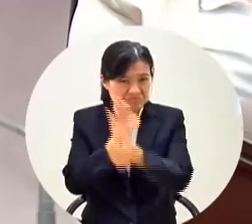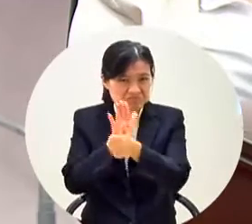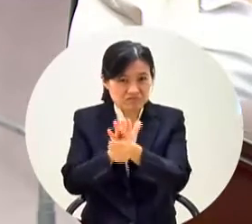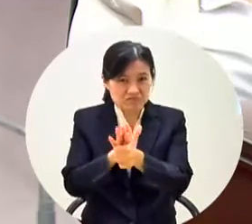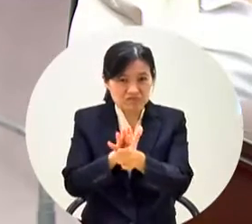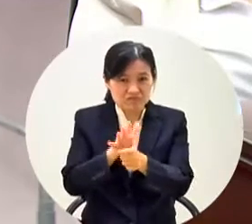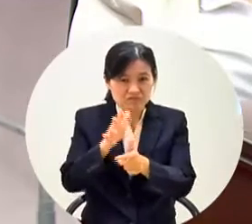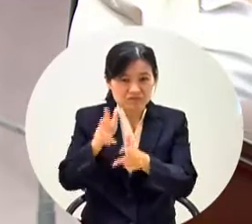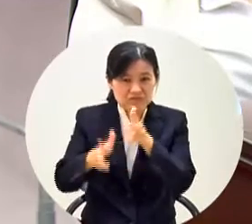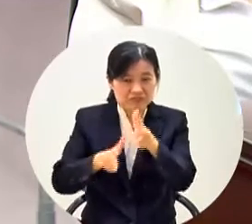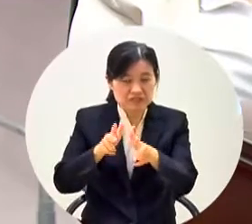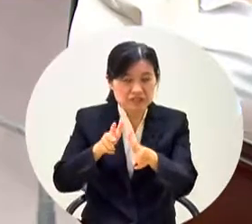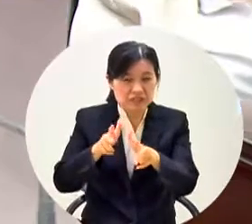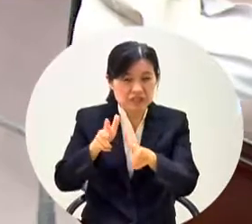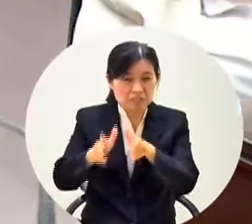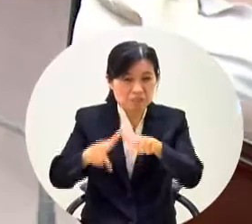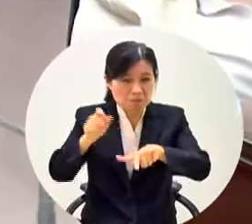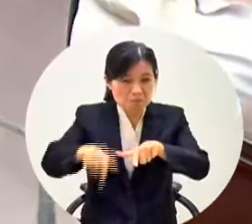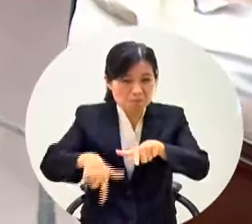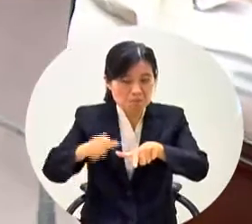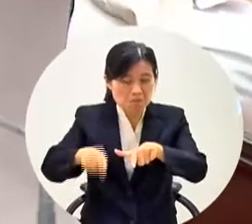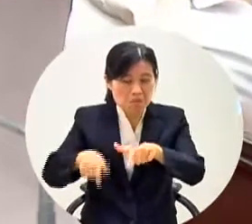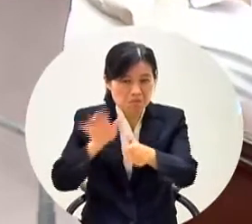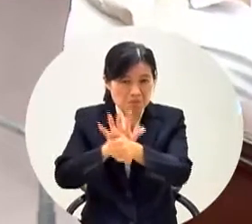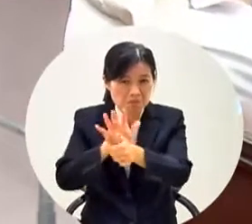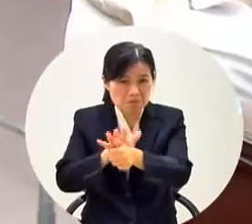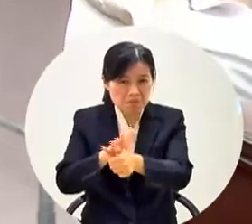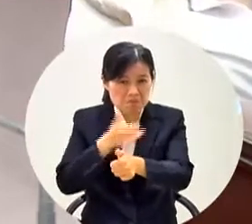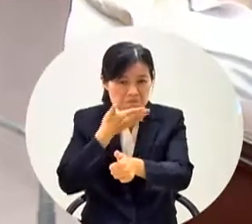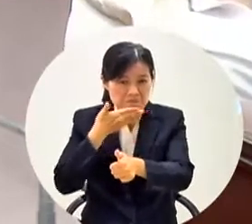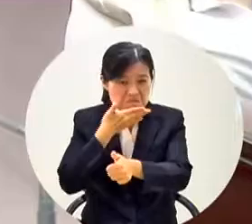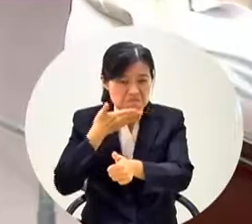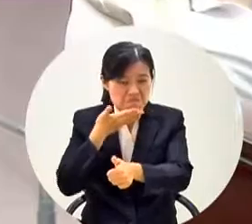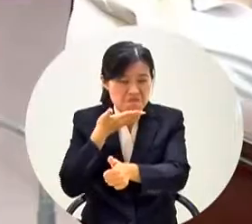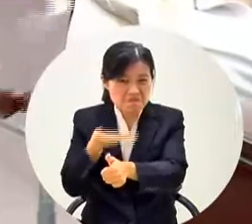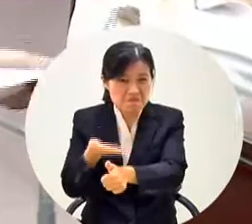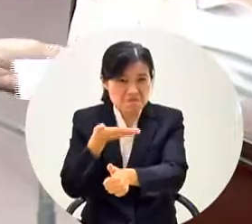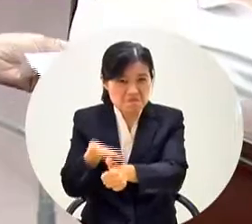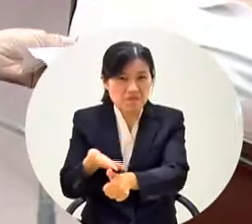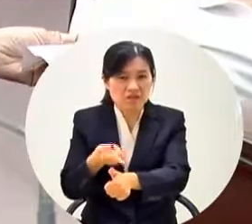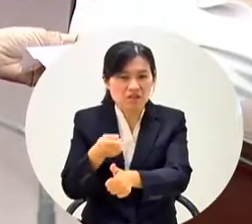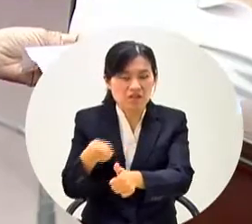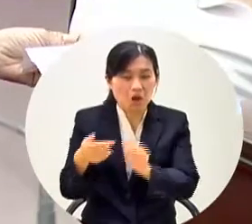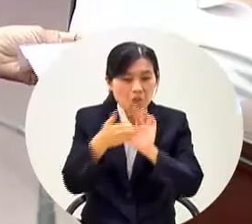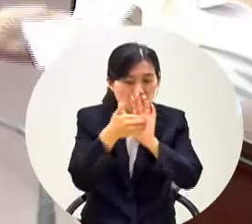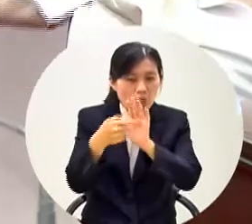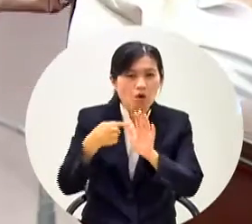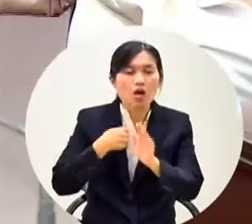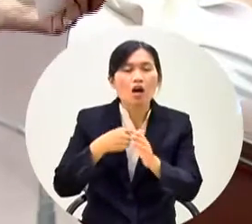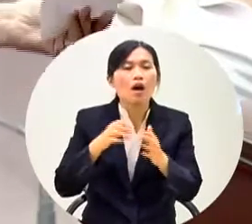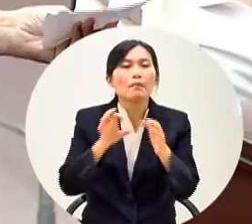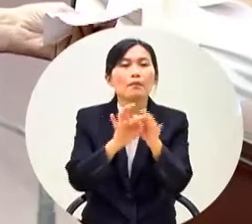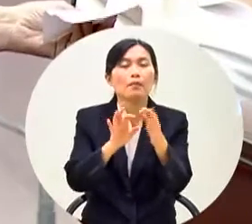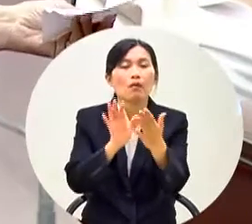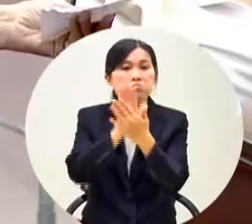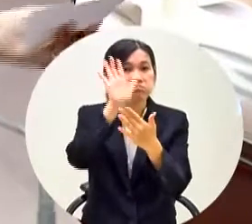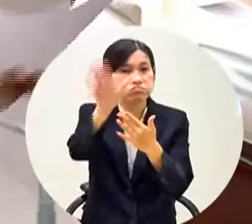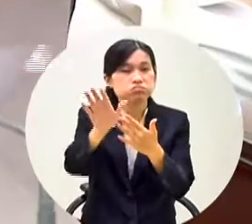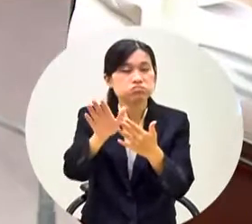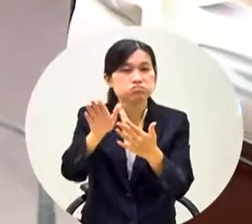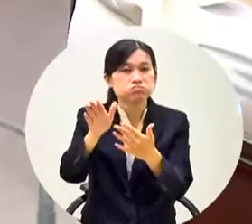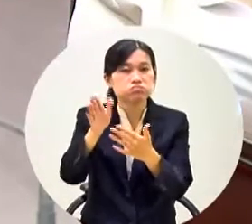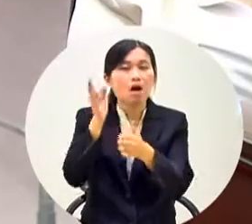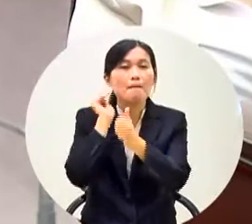迴避議員的監督其他的未來後續就送給調查局送給甄分柱